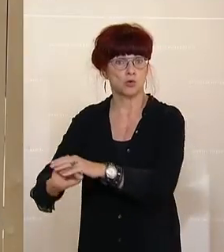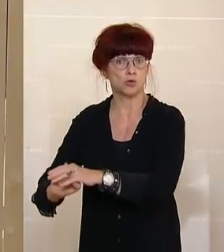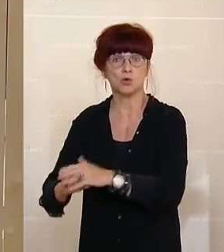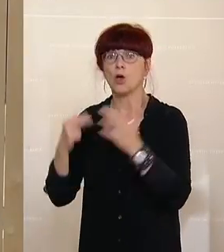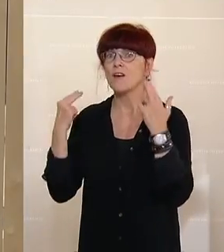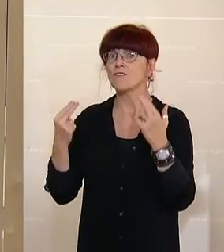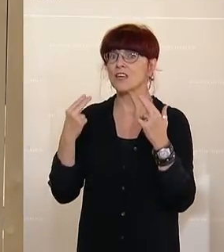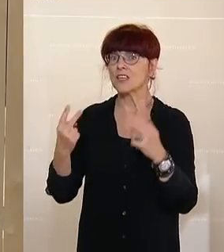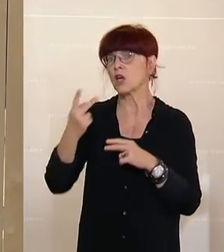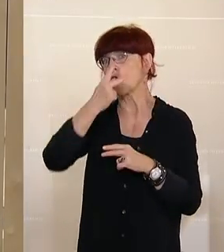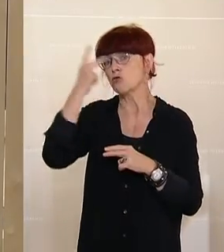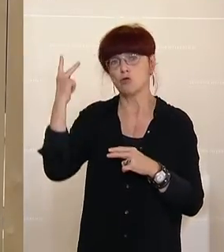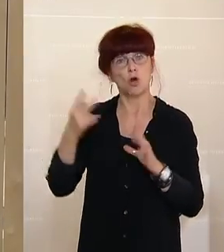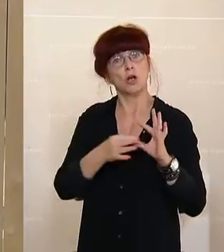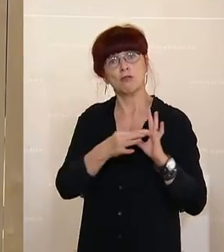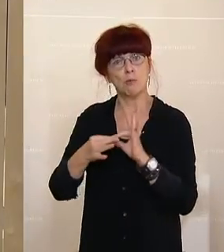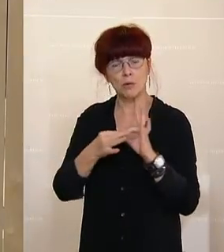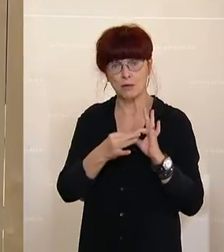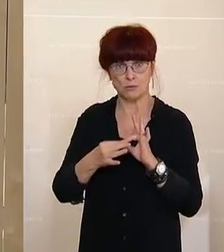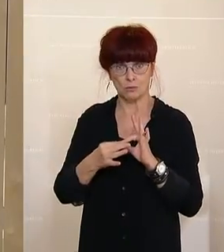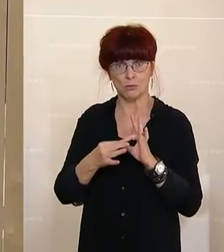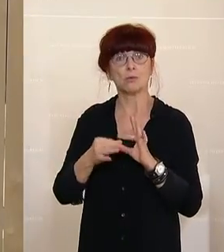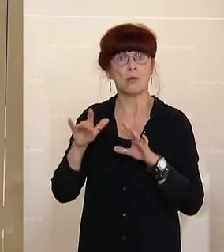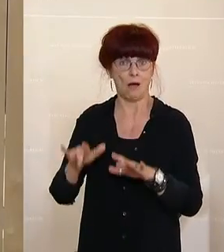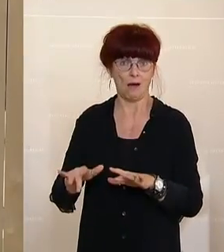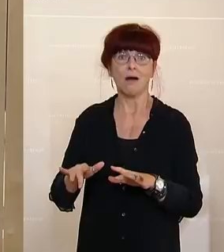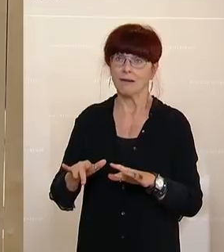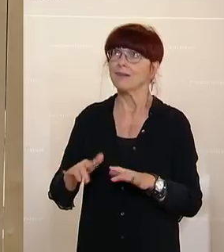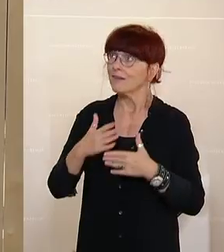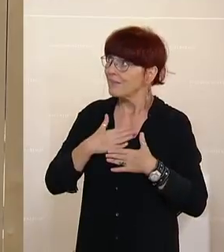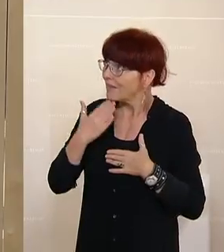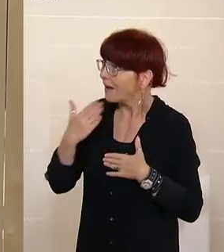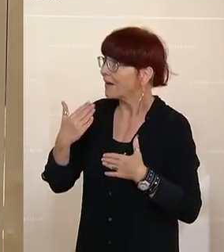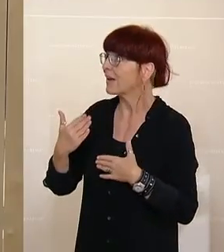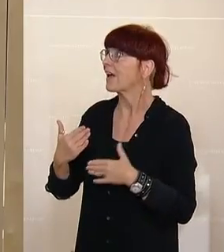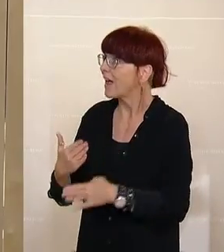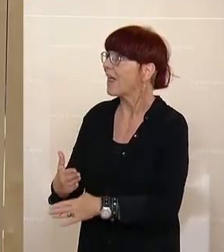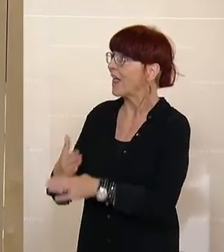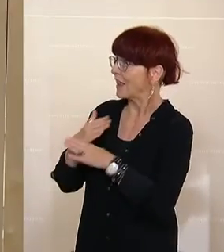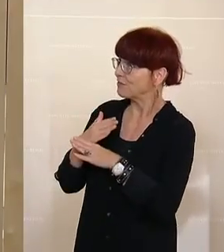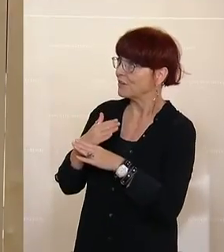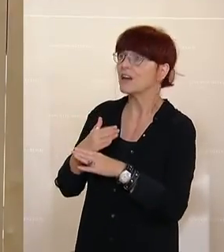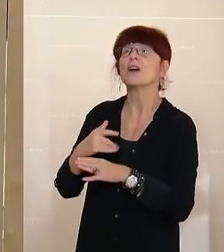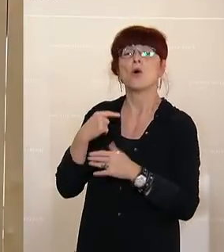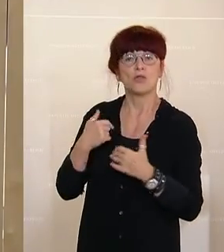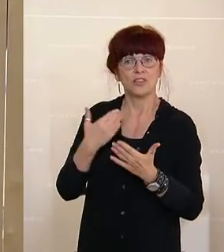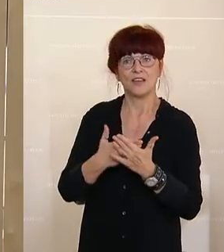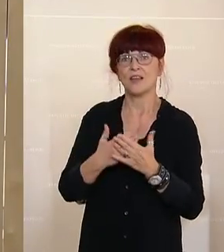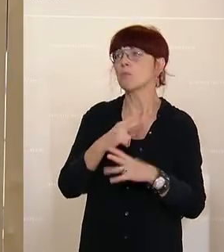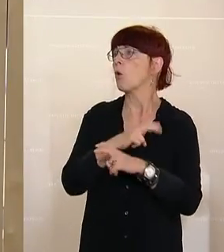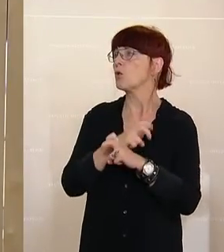Hilfe, die wir gerne angenommen haben. Und es freut mich sehr, dass Österreich nun auch den Weg dieser